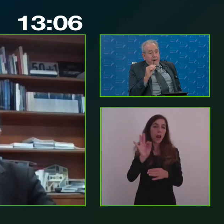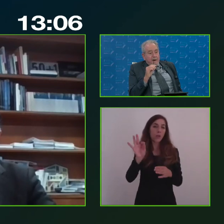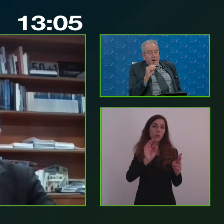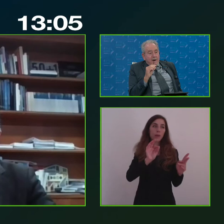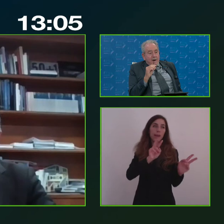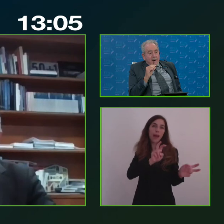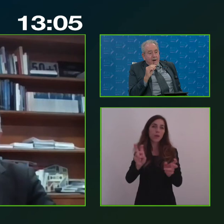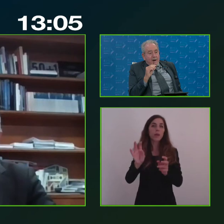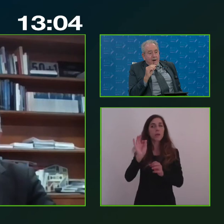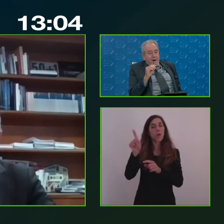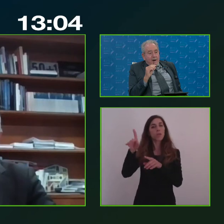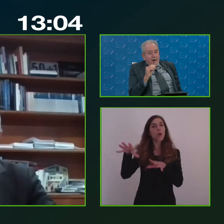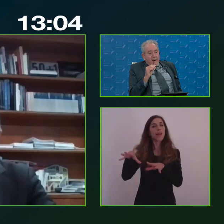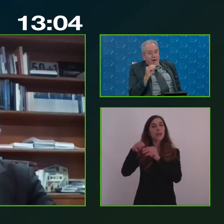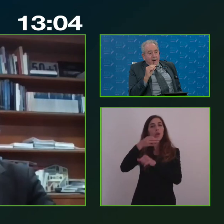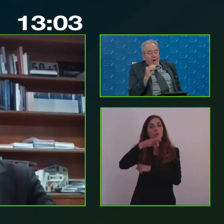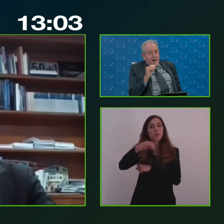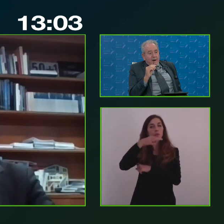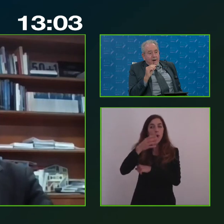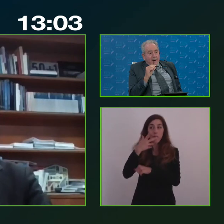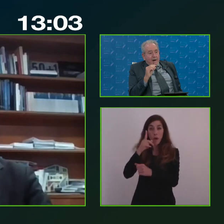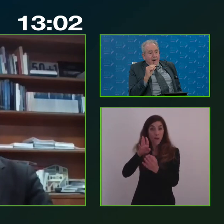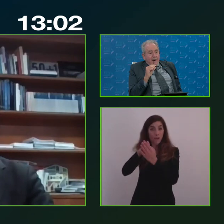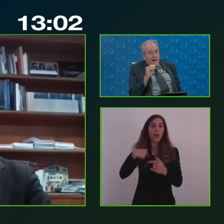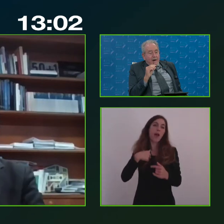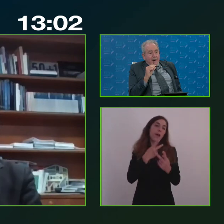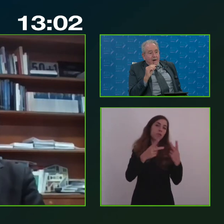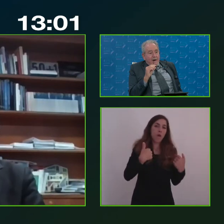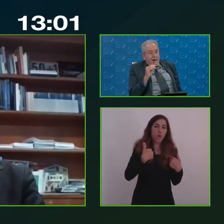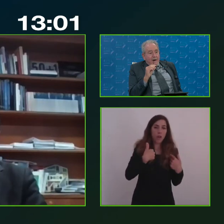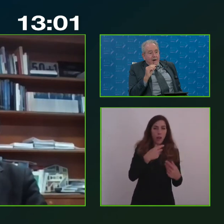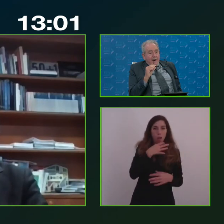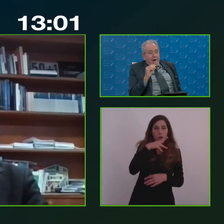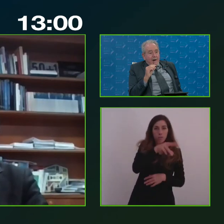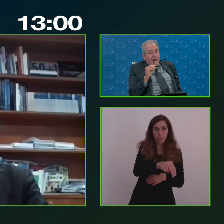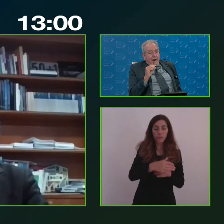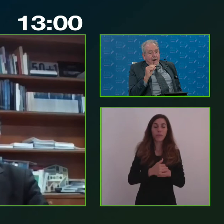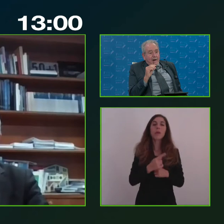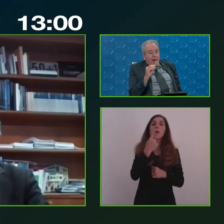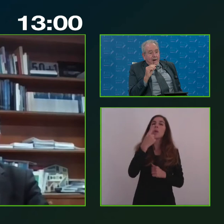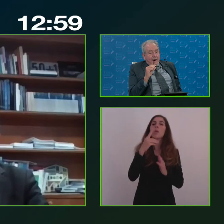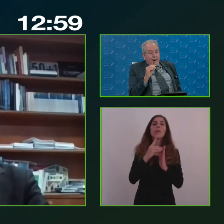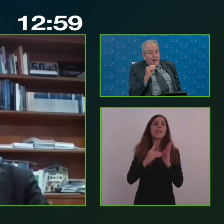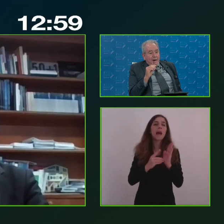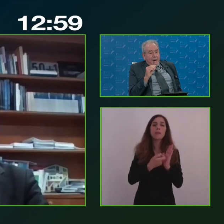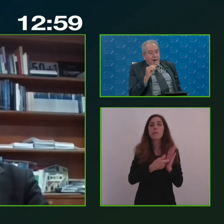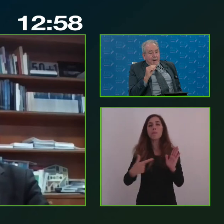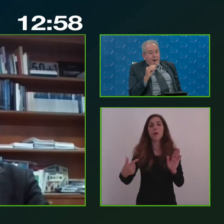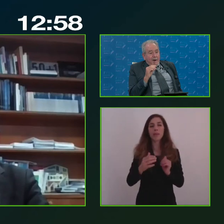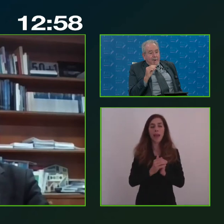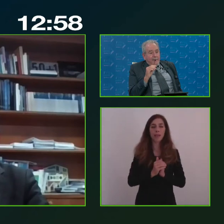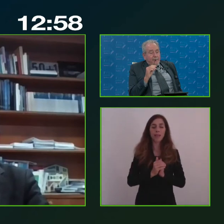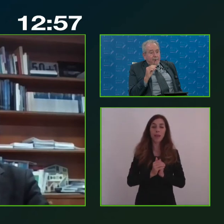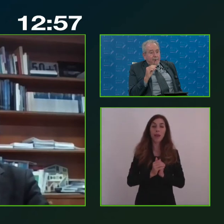introduzione, partendo da un dato che ci riporta appunto al